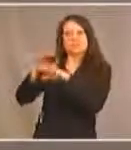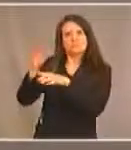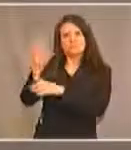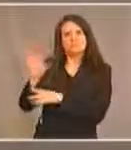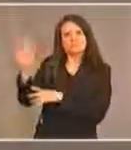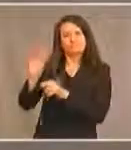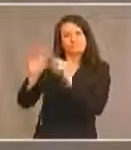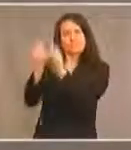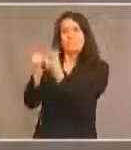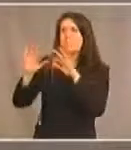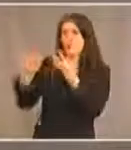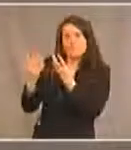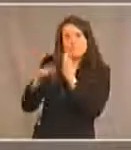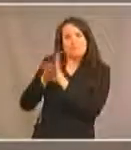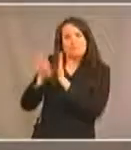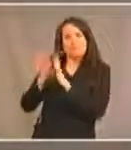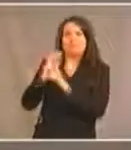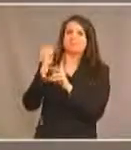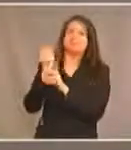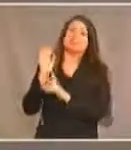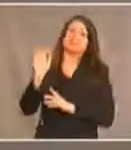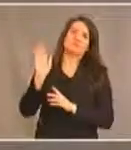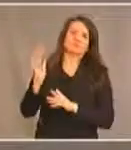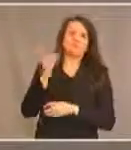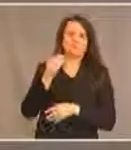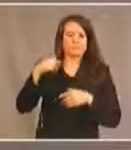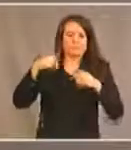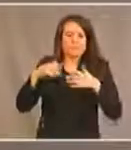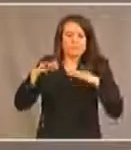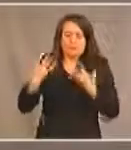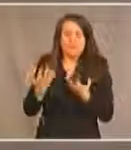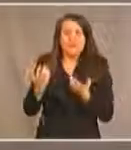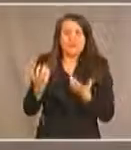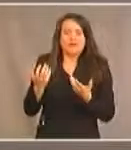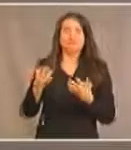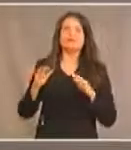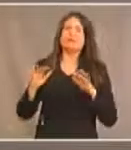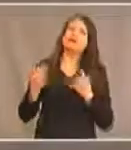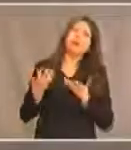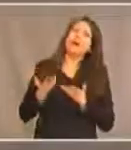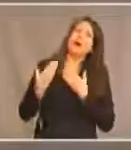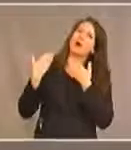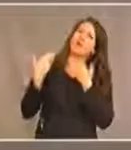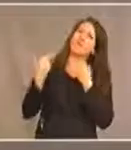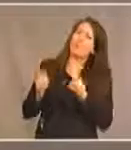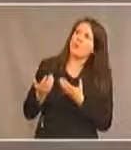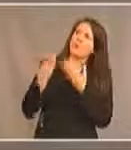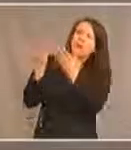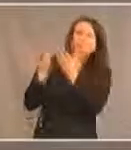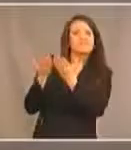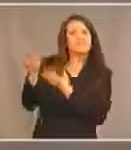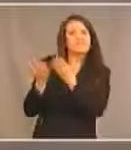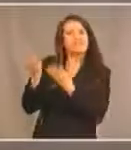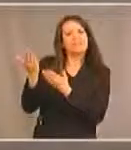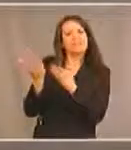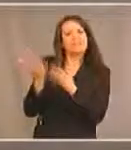peut-on améliorer la situation chez nous? Comment peut-on offrir ce service qui